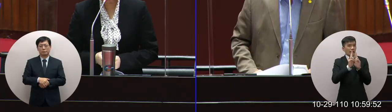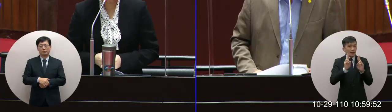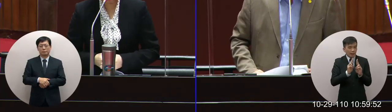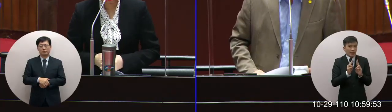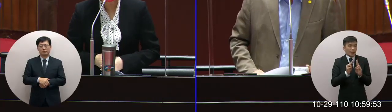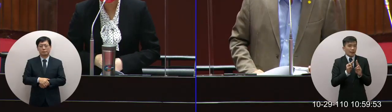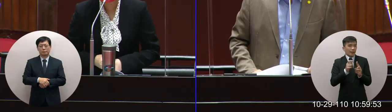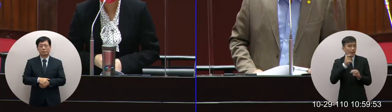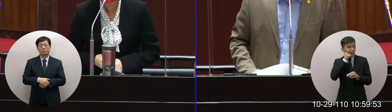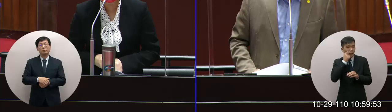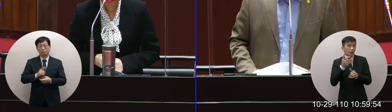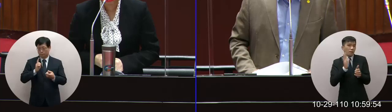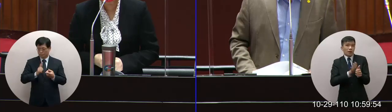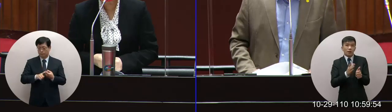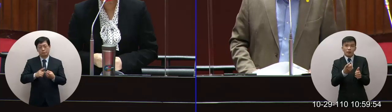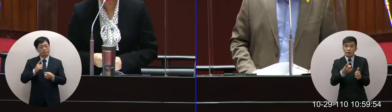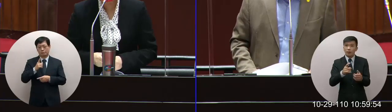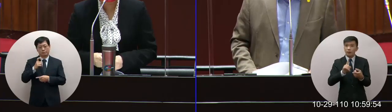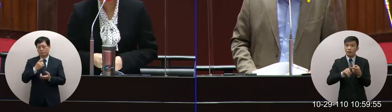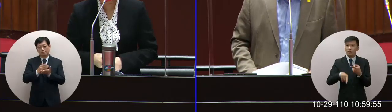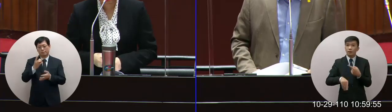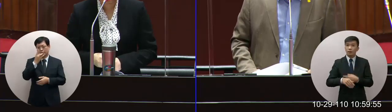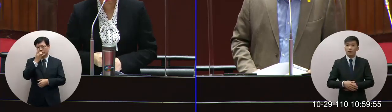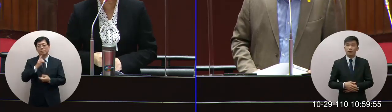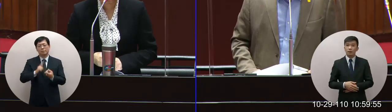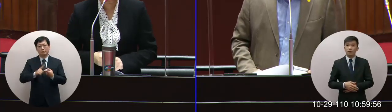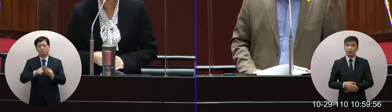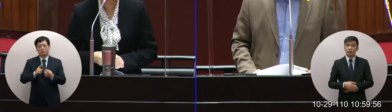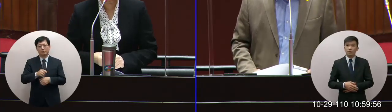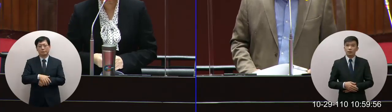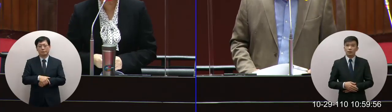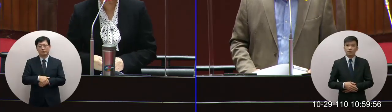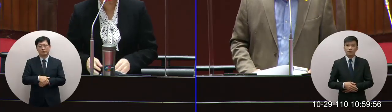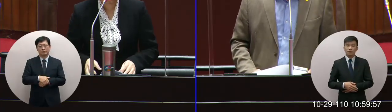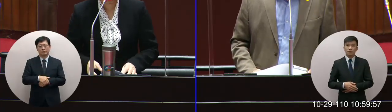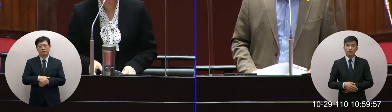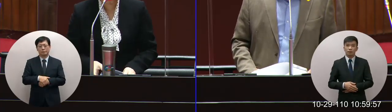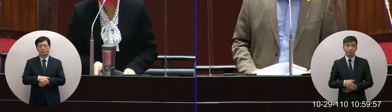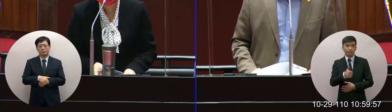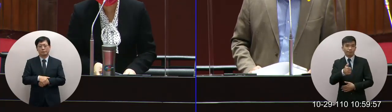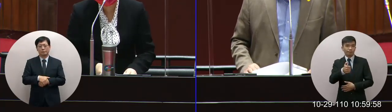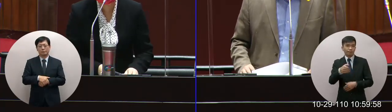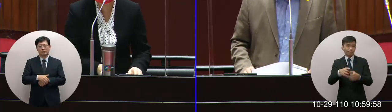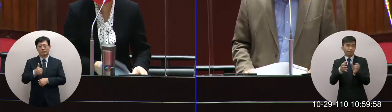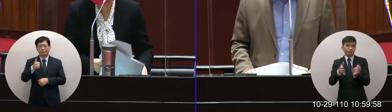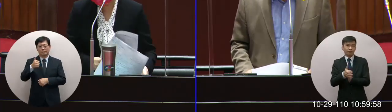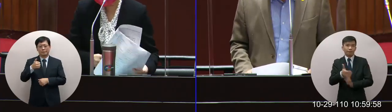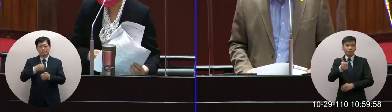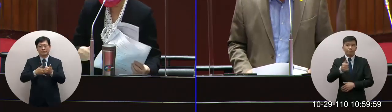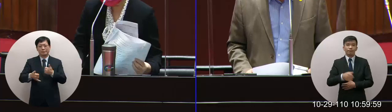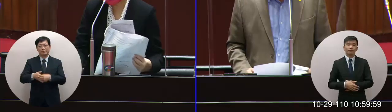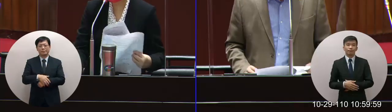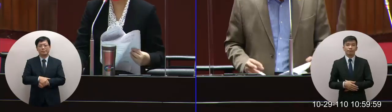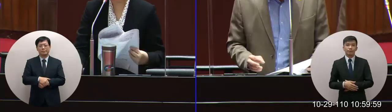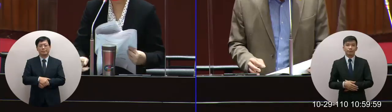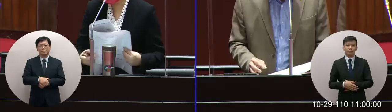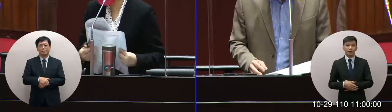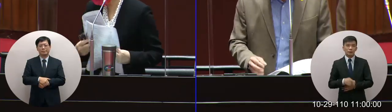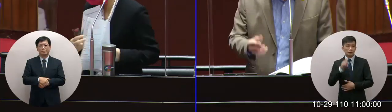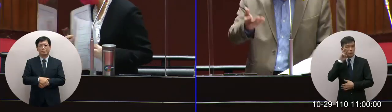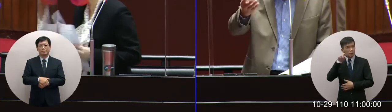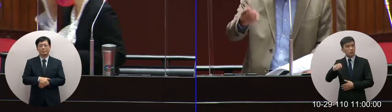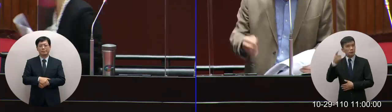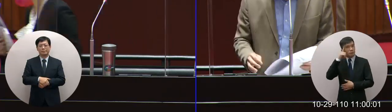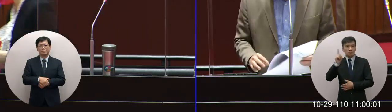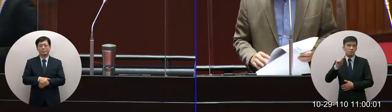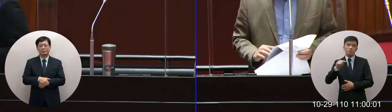力問題對不對完全沒有辦法完全沒有辦法完全沒有辦法好謝謝部長所以我真的是沒有辦法理解